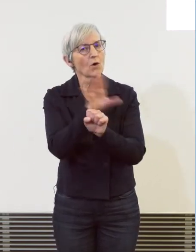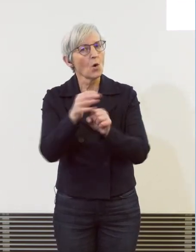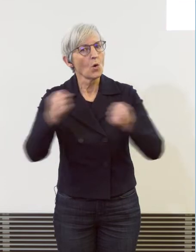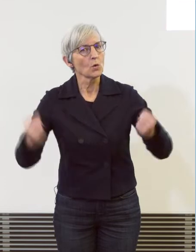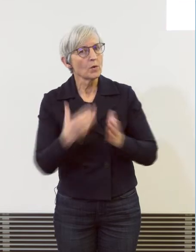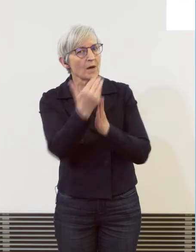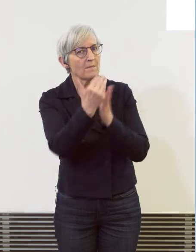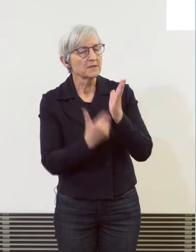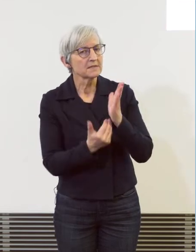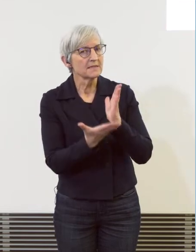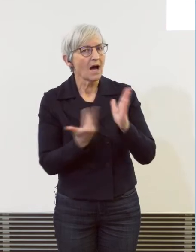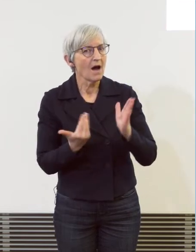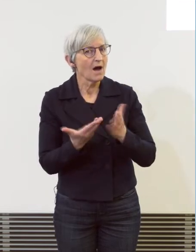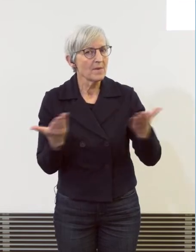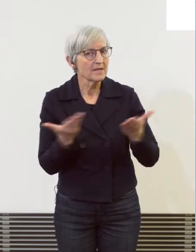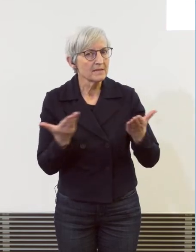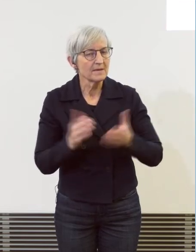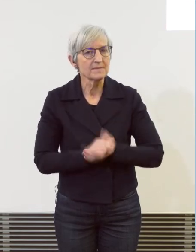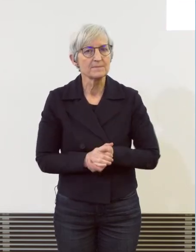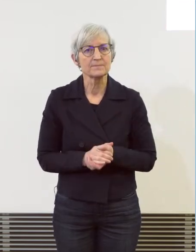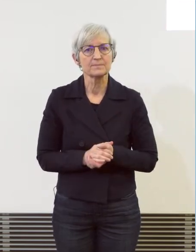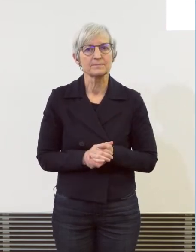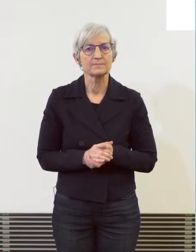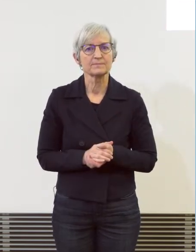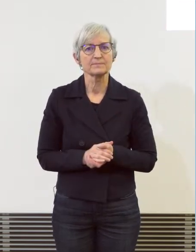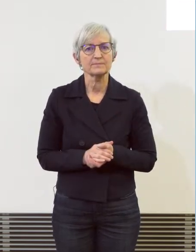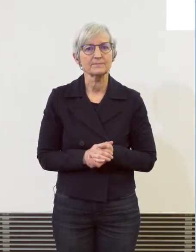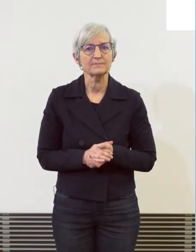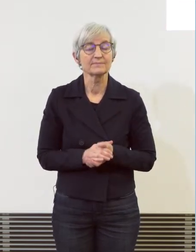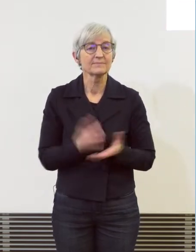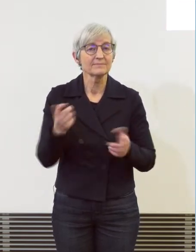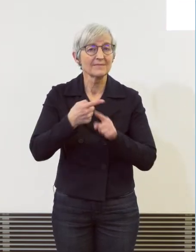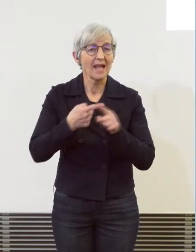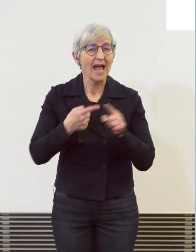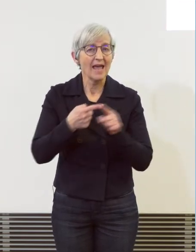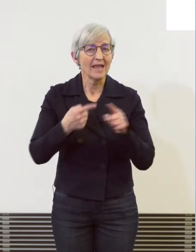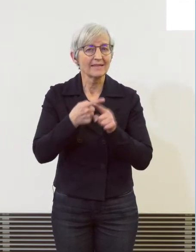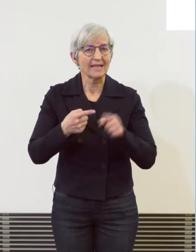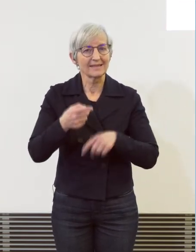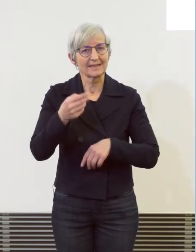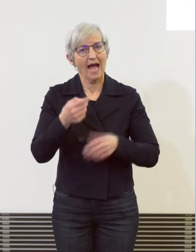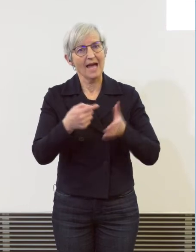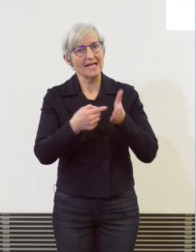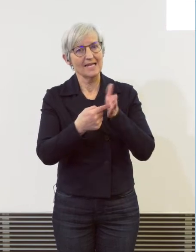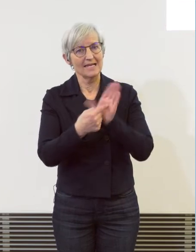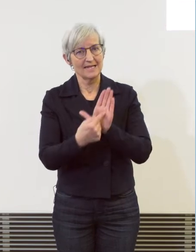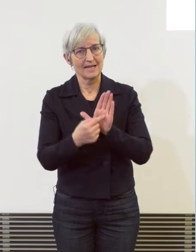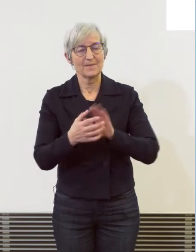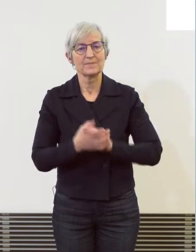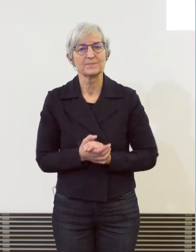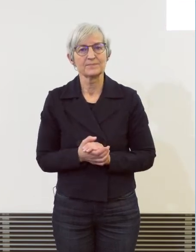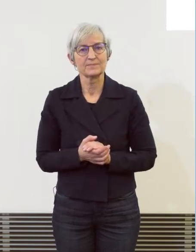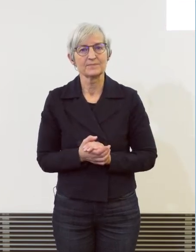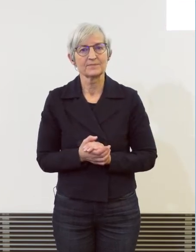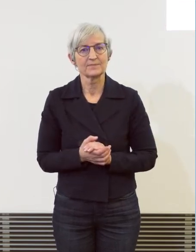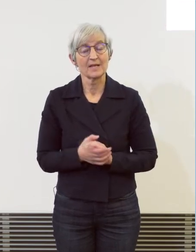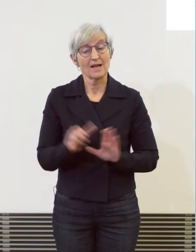Vielleicht noch das Detail, wo es vor allem dazu geführt hat, bei den